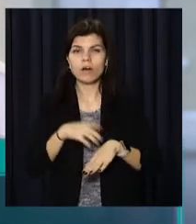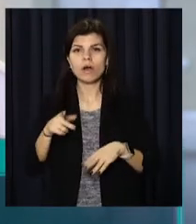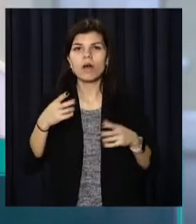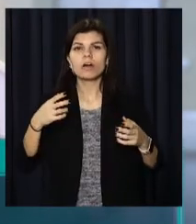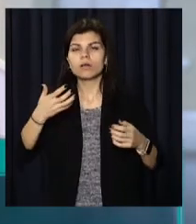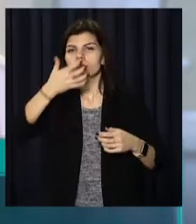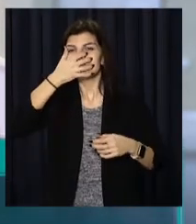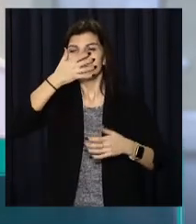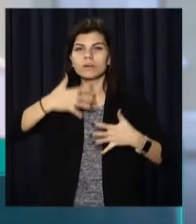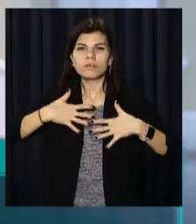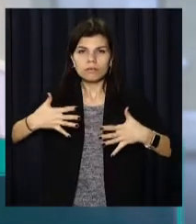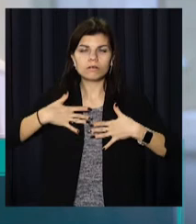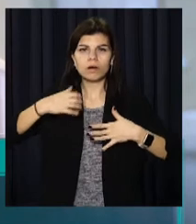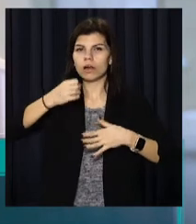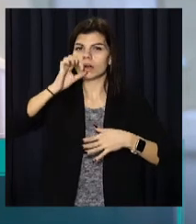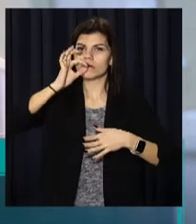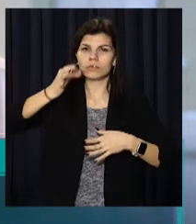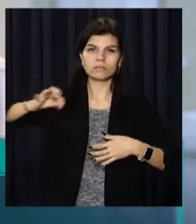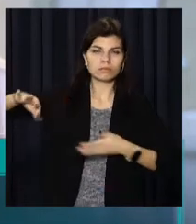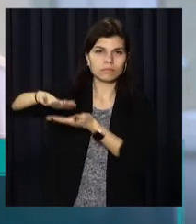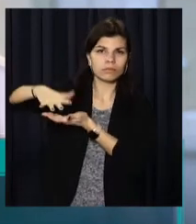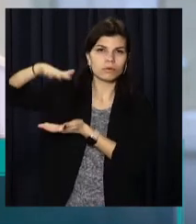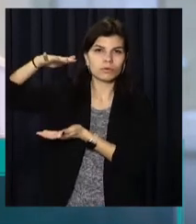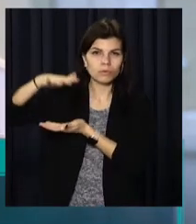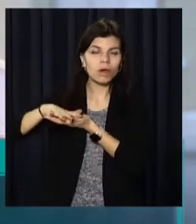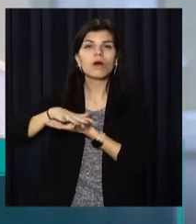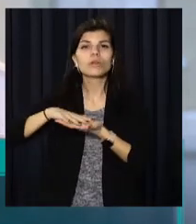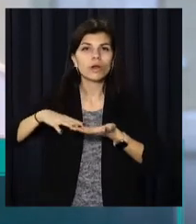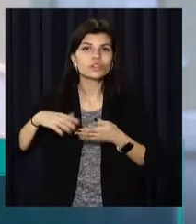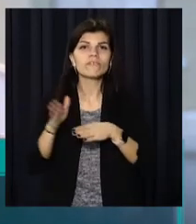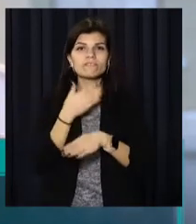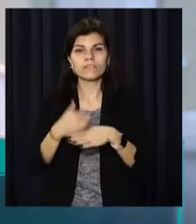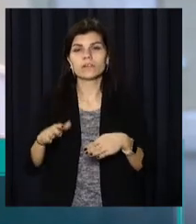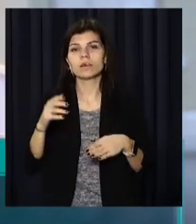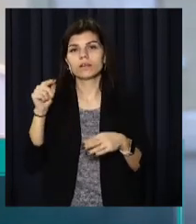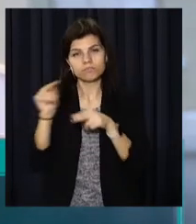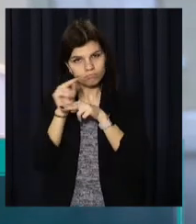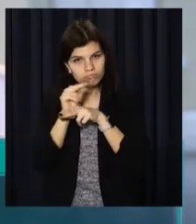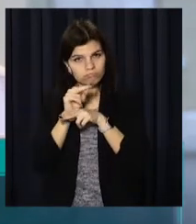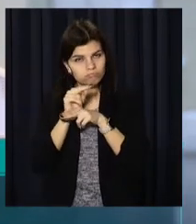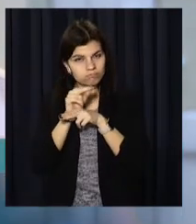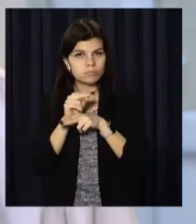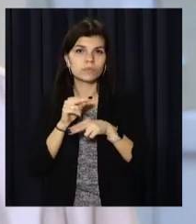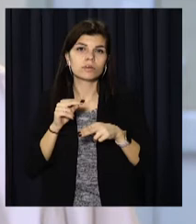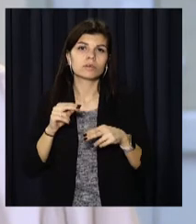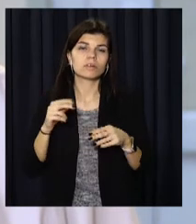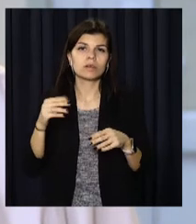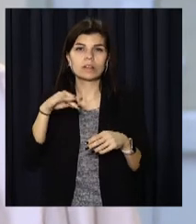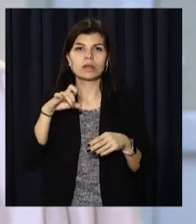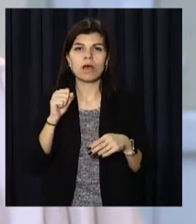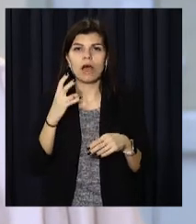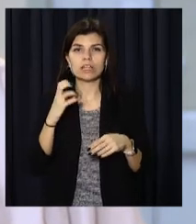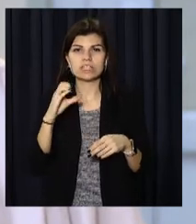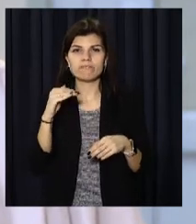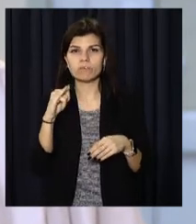штучної вентиляції легень. Планується подальше лікування у відділенні інтенсивної терапії, гемотрансфузія і подальші